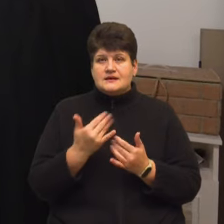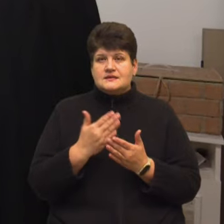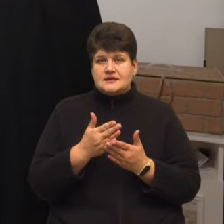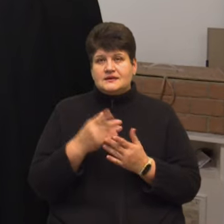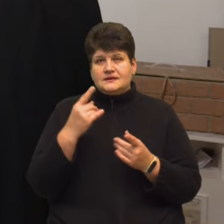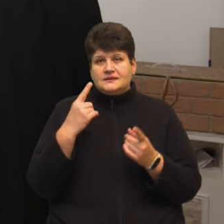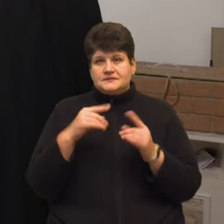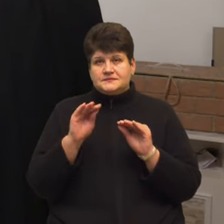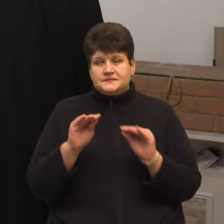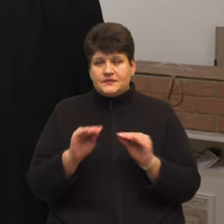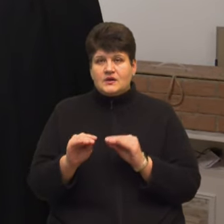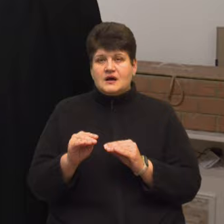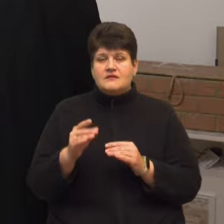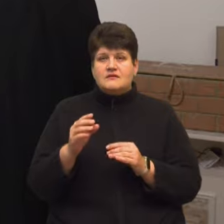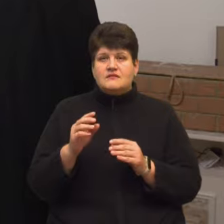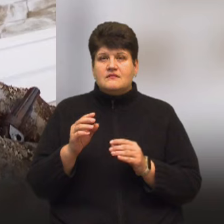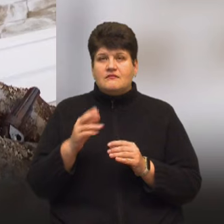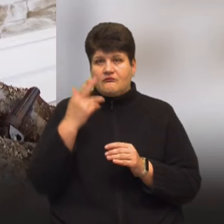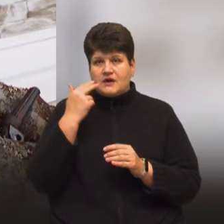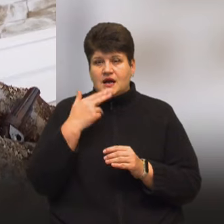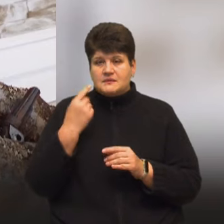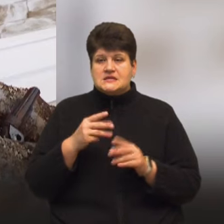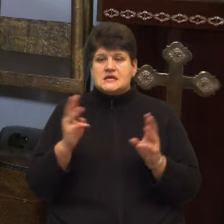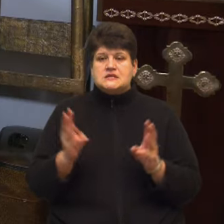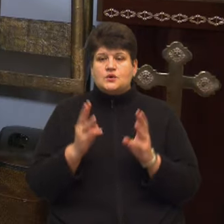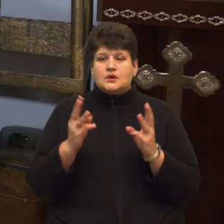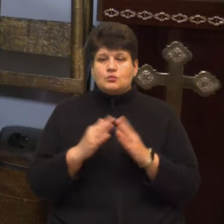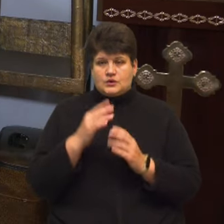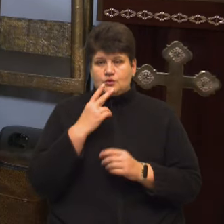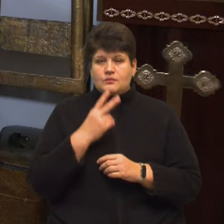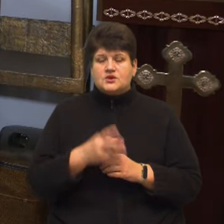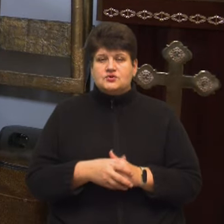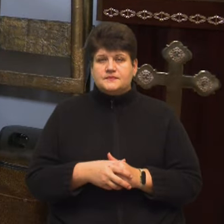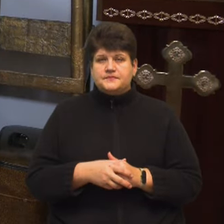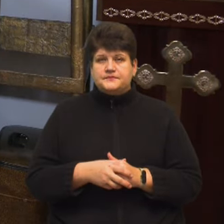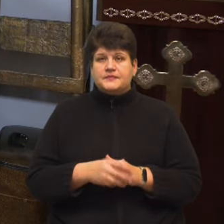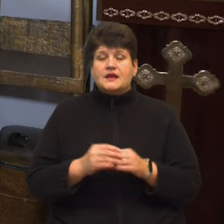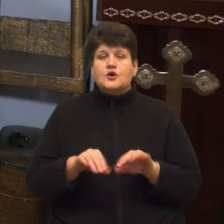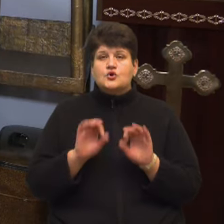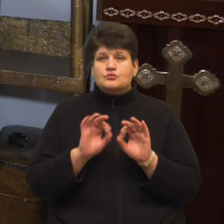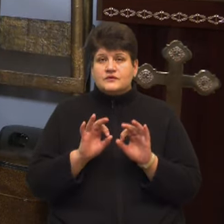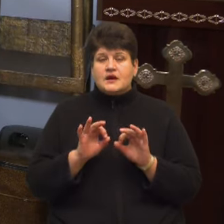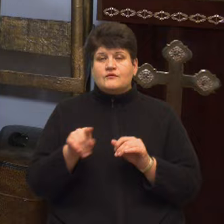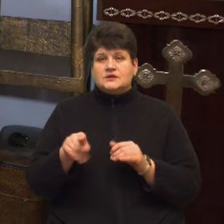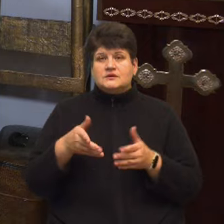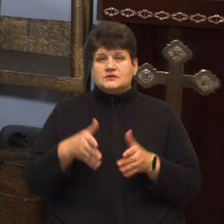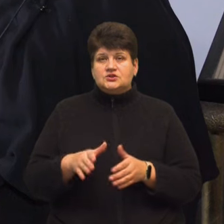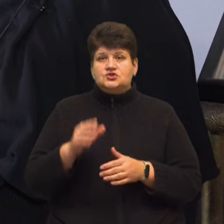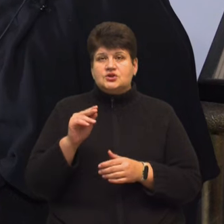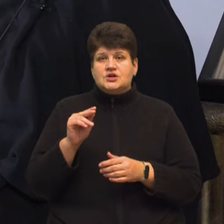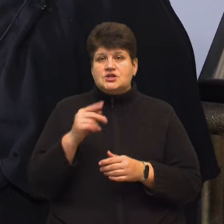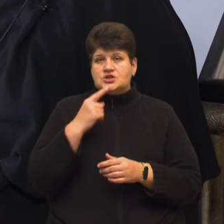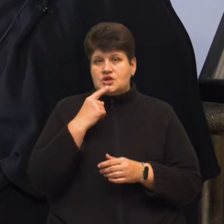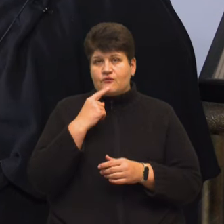Це згорений будинок, бачите. Сестра Теодозія розповідає, вона родом з Червонограда на Львівщині.